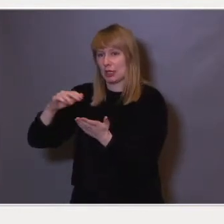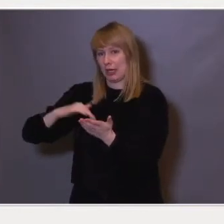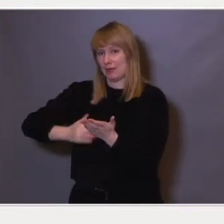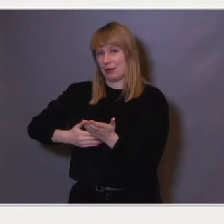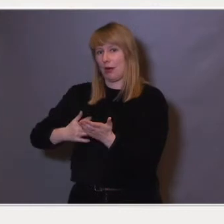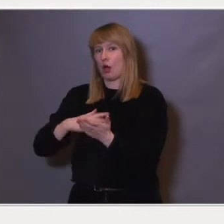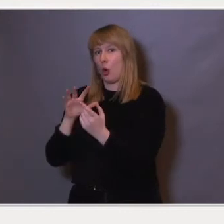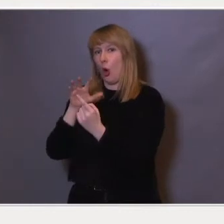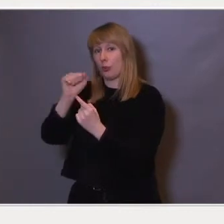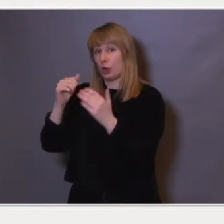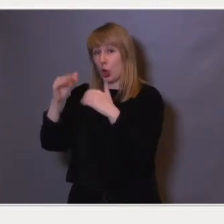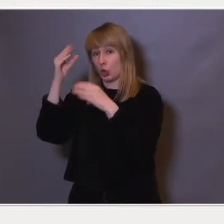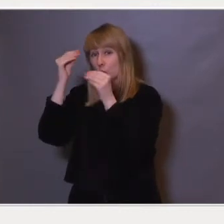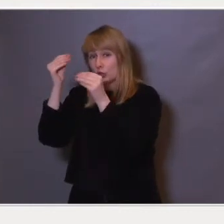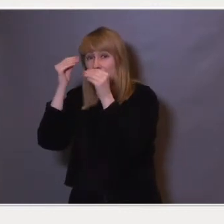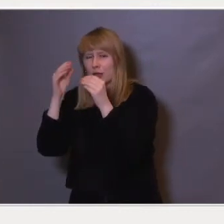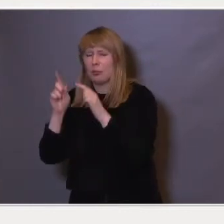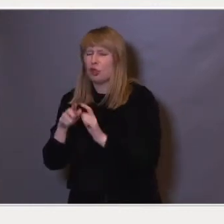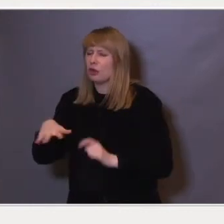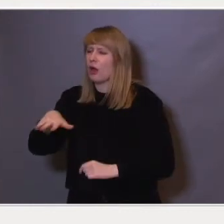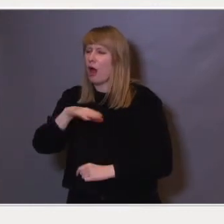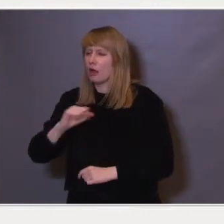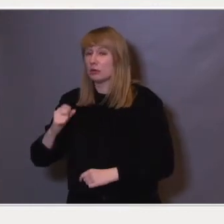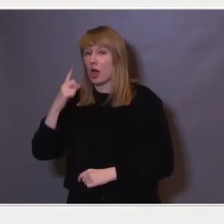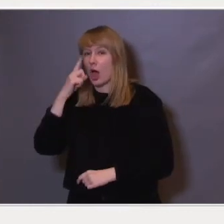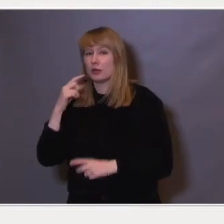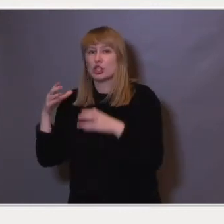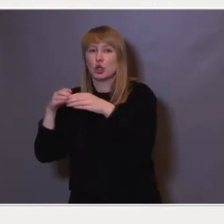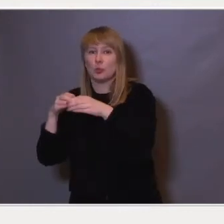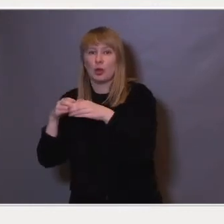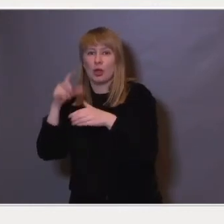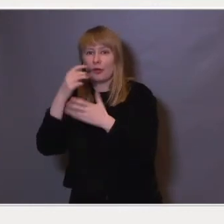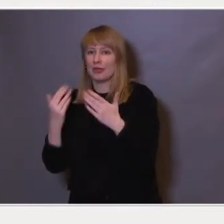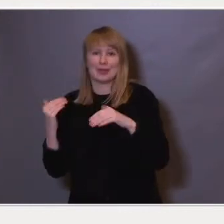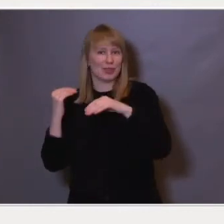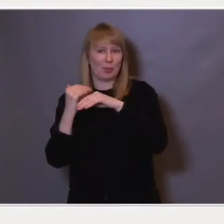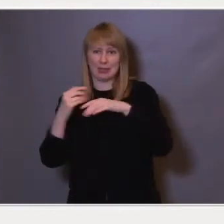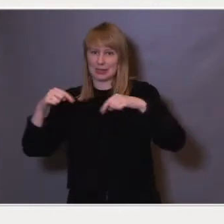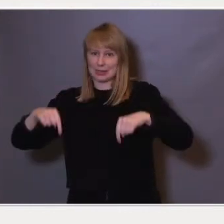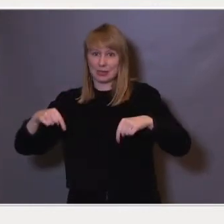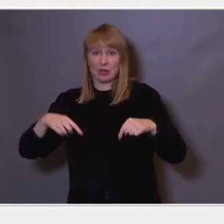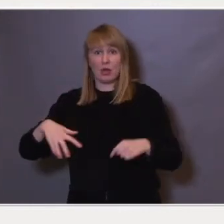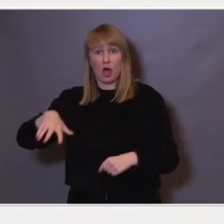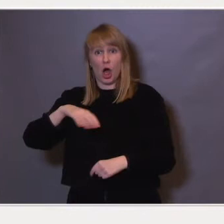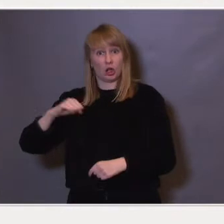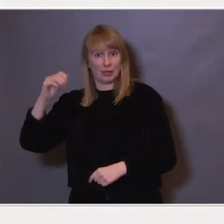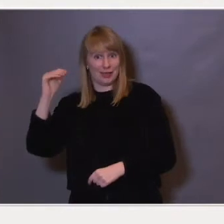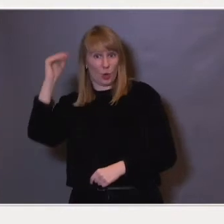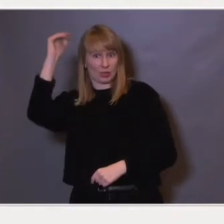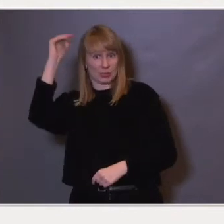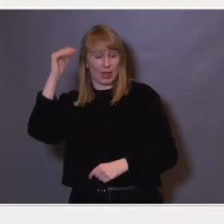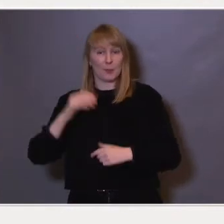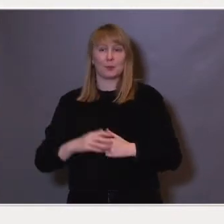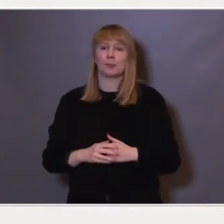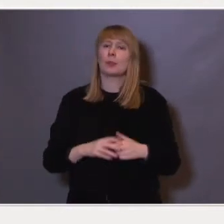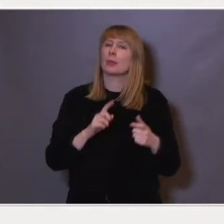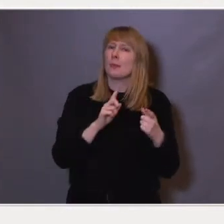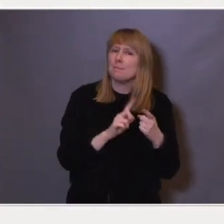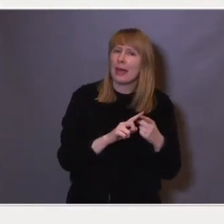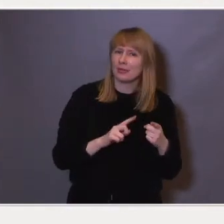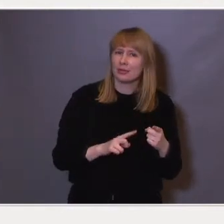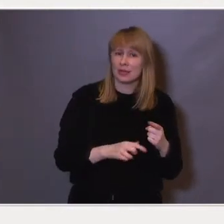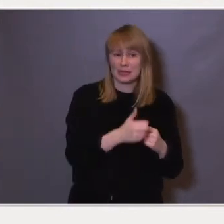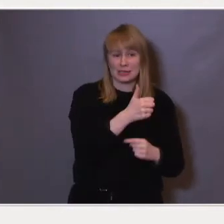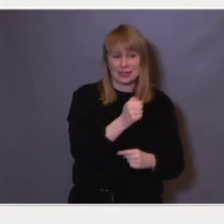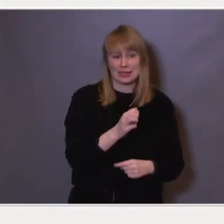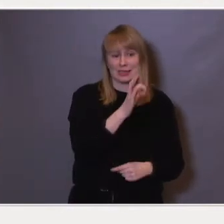oppnådd høyere utdanning, og det er da i alle aldersgrupper, så det er ikke direkte sammenlignbart med dette, altså alle voksne, mot